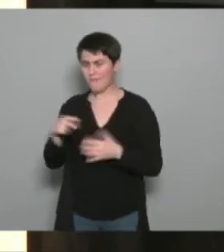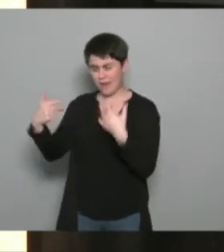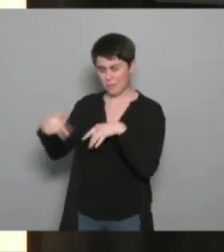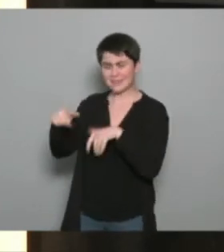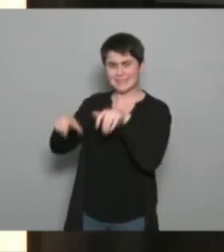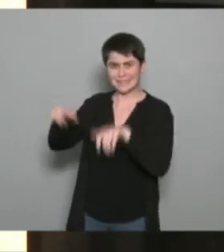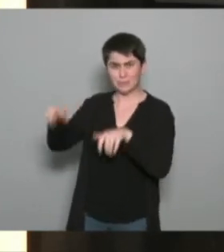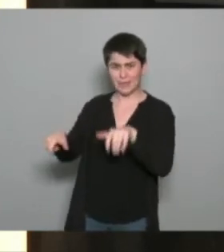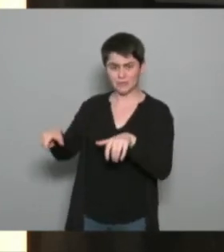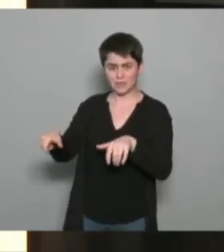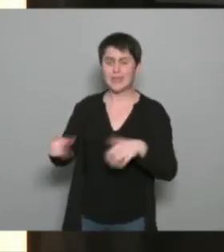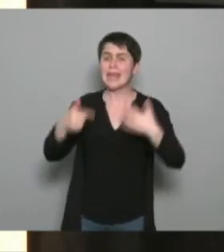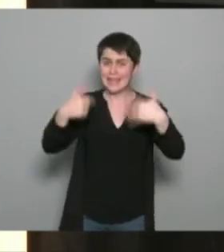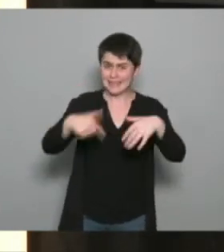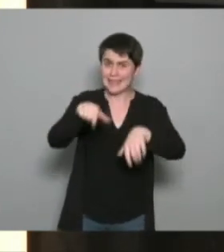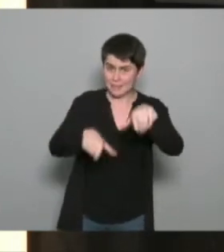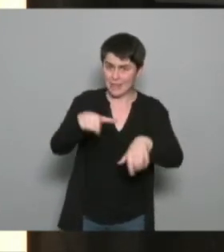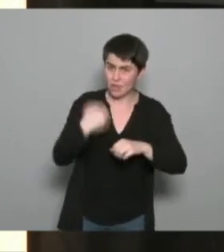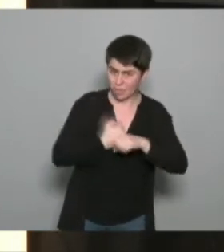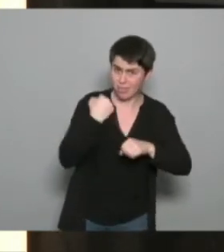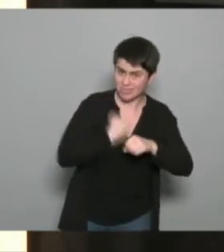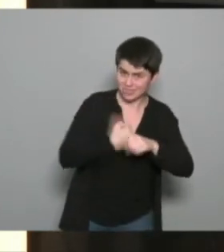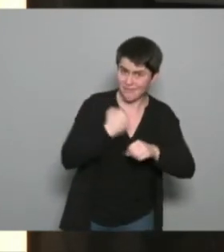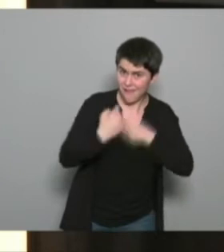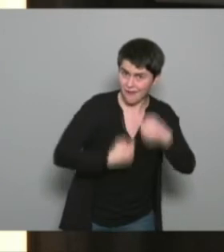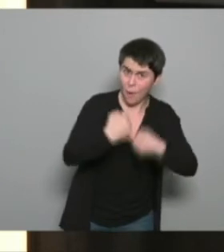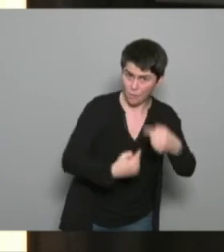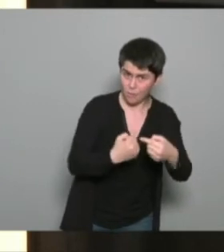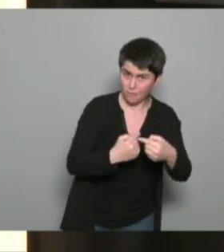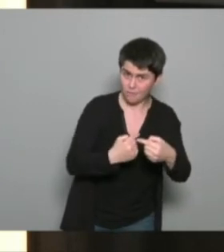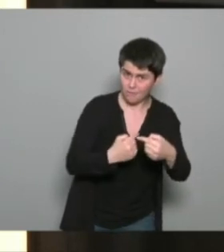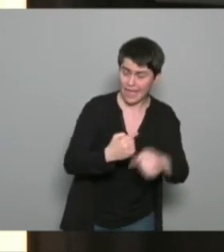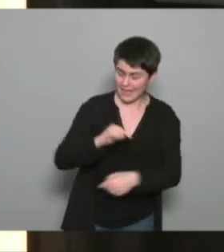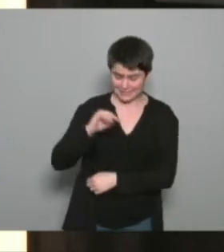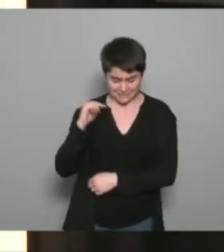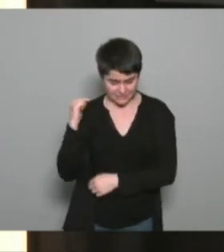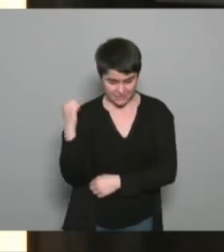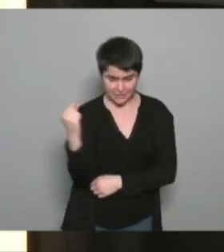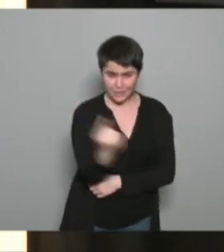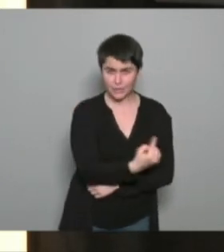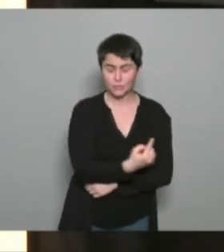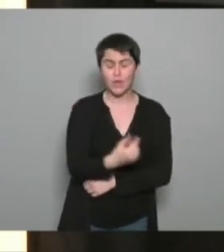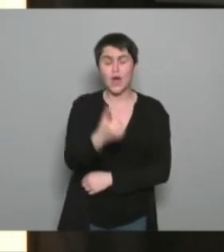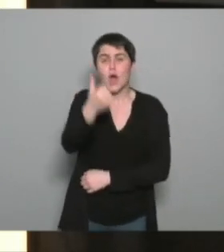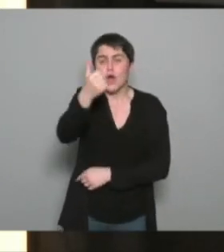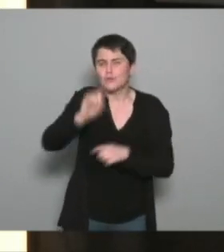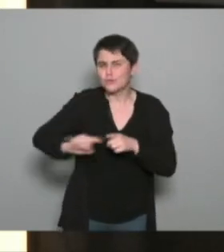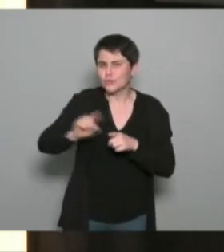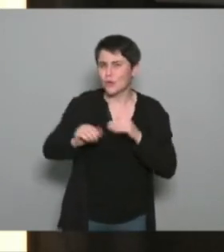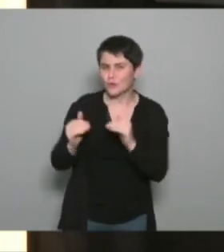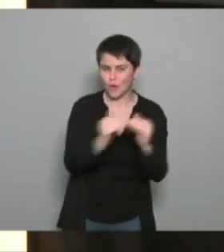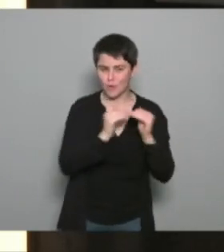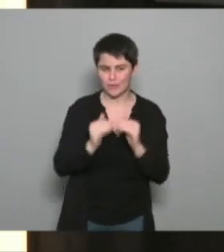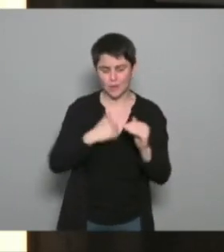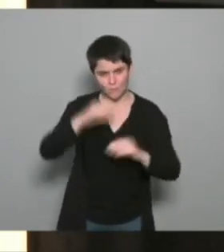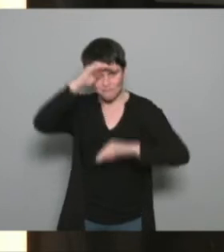17 en poste déjà et on avait tous en commun ce côté où on n'était pas tout à fait